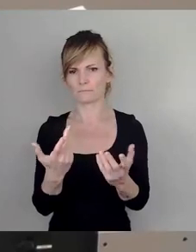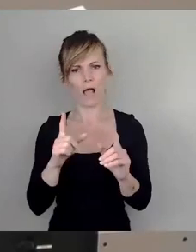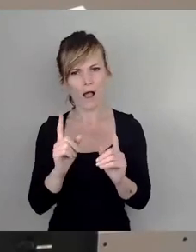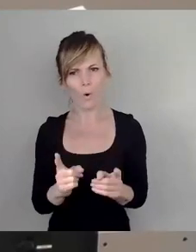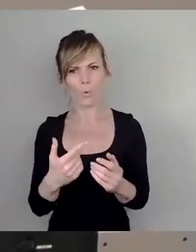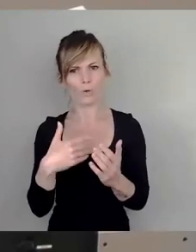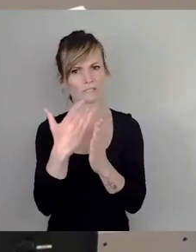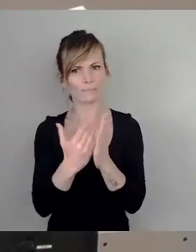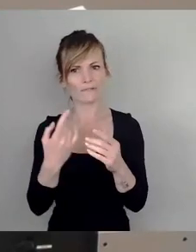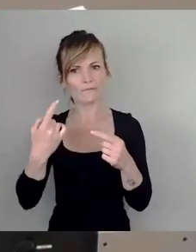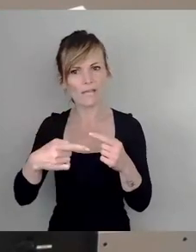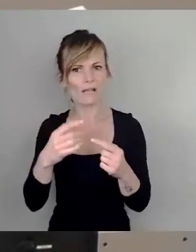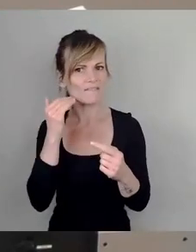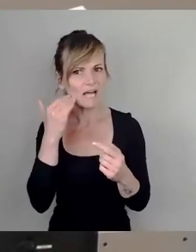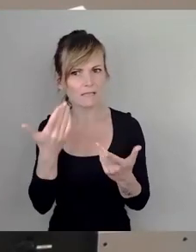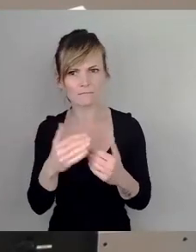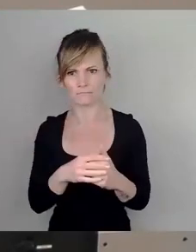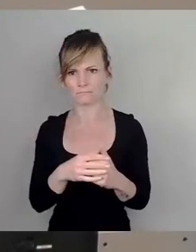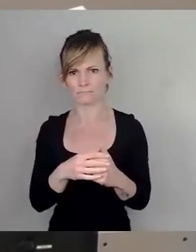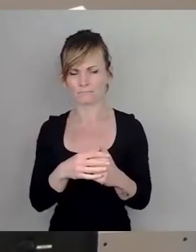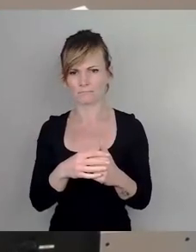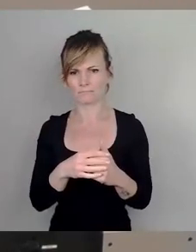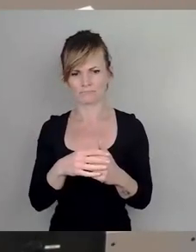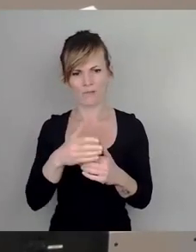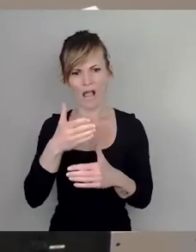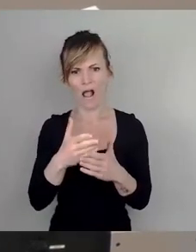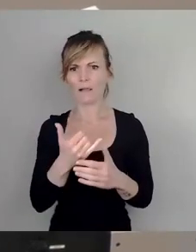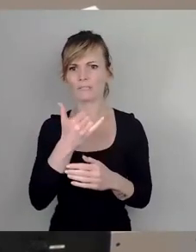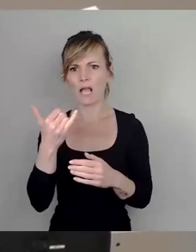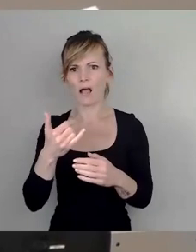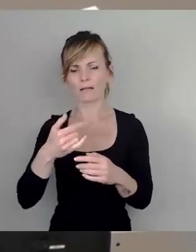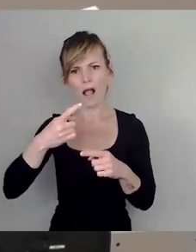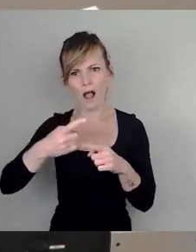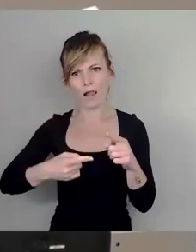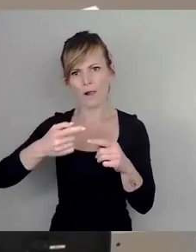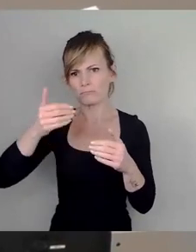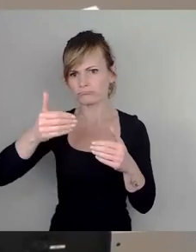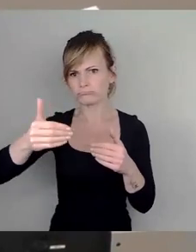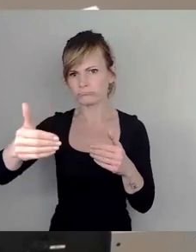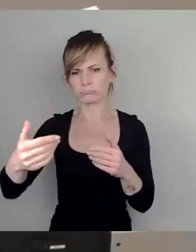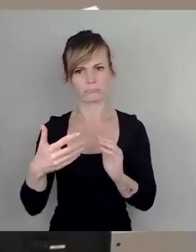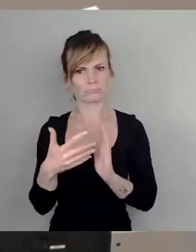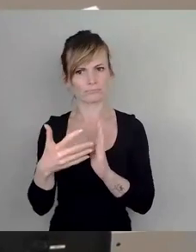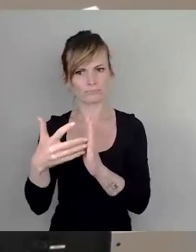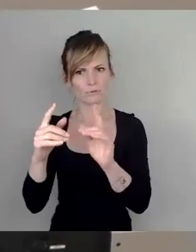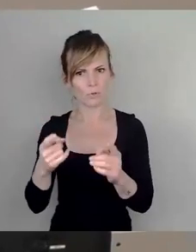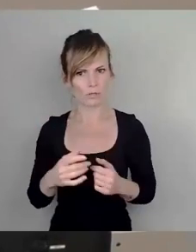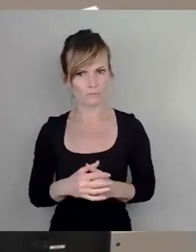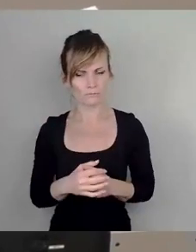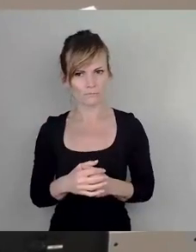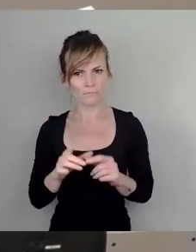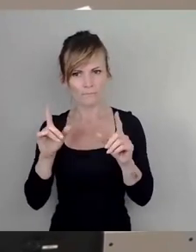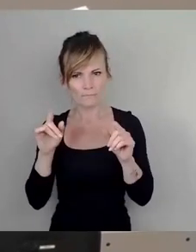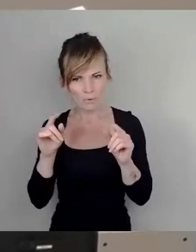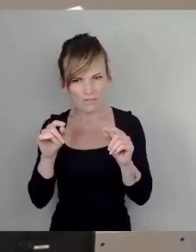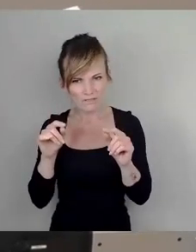halbjährlich berichtet werden über den Stand der Prüfung. Das bedeutet also, man rechnet scheinbar und offensichtlich mit mehreren